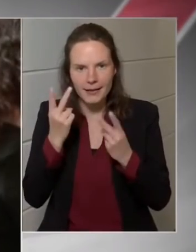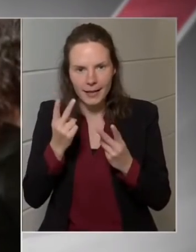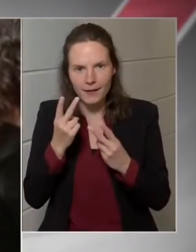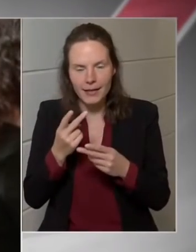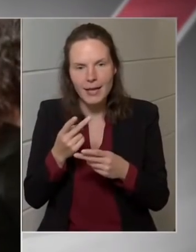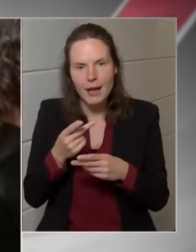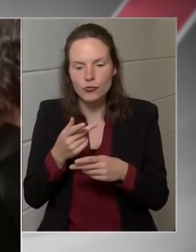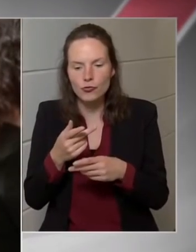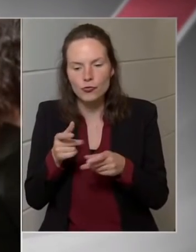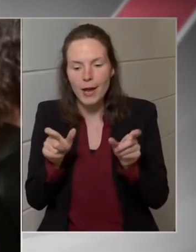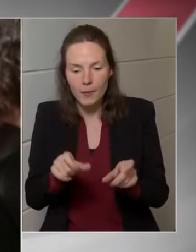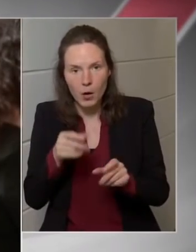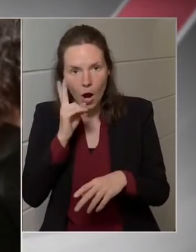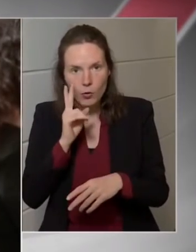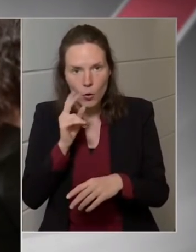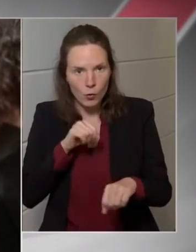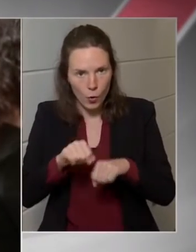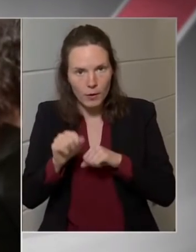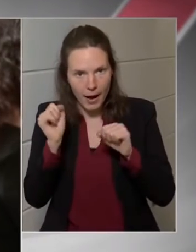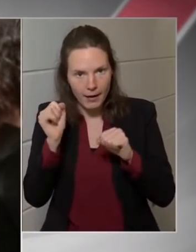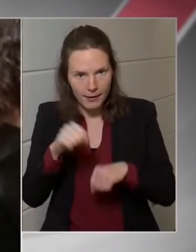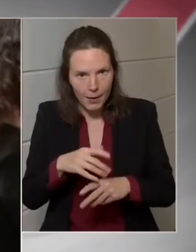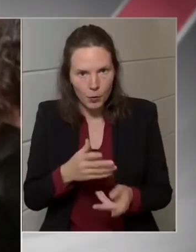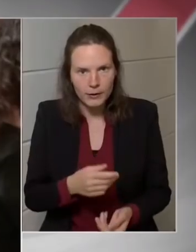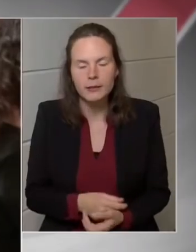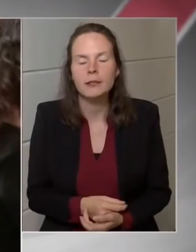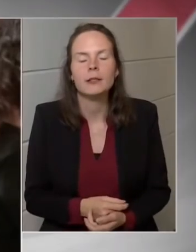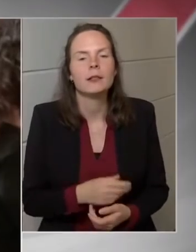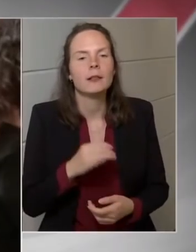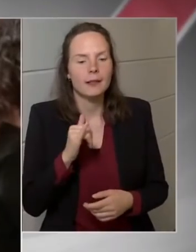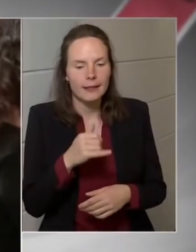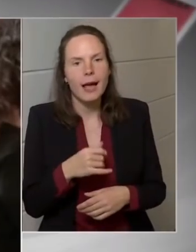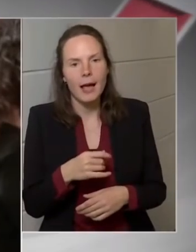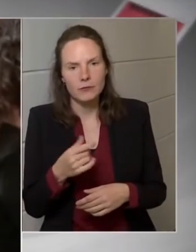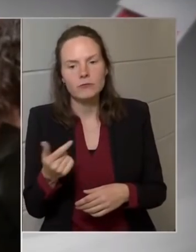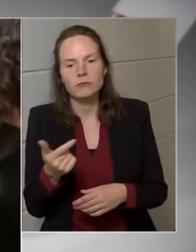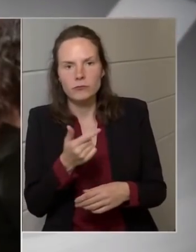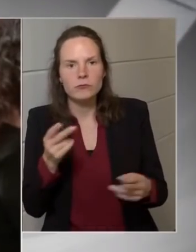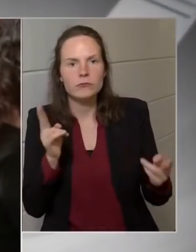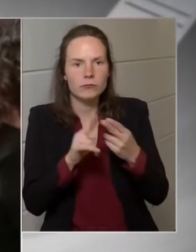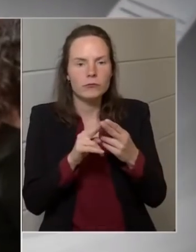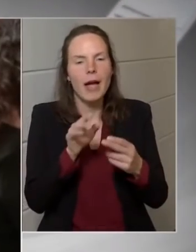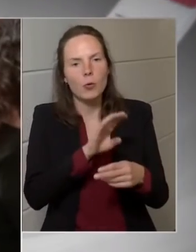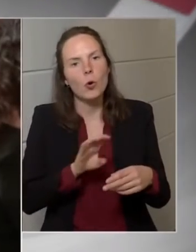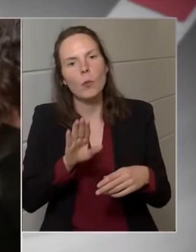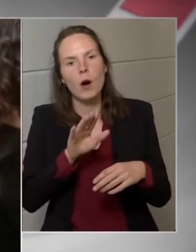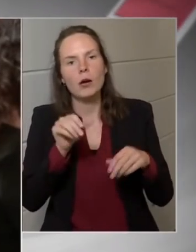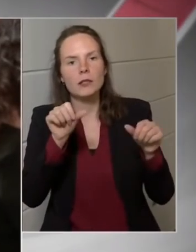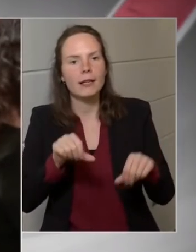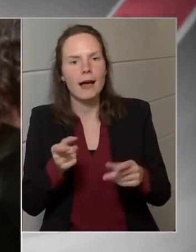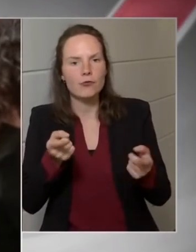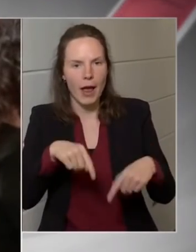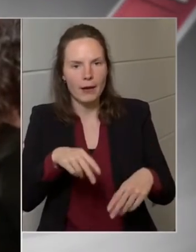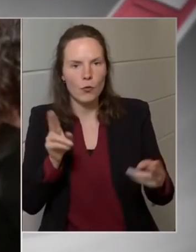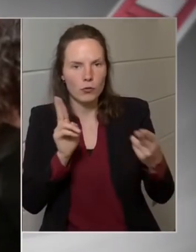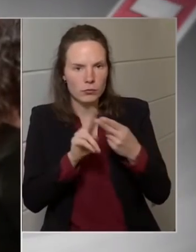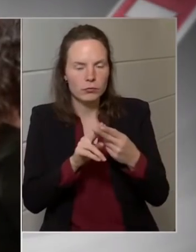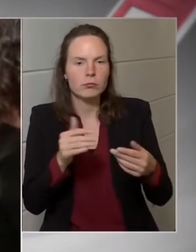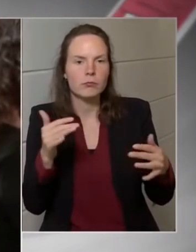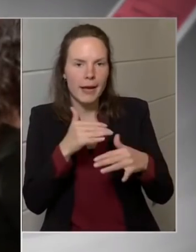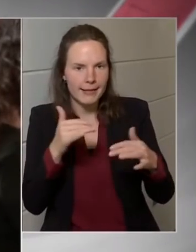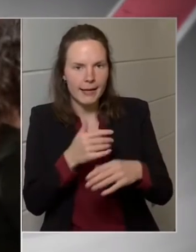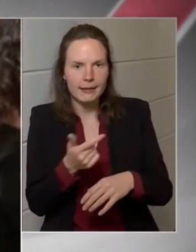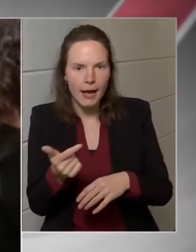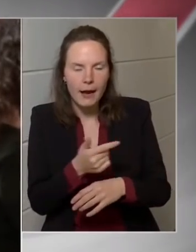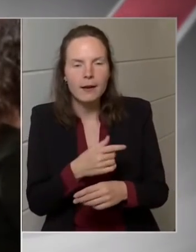olyan javaslat talál elő, hogy a vezetékes kőolajra nem lesz érvényes az embargó, akkor a kormány arra rá tud-e